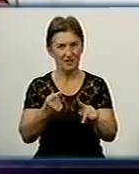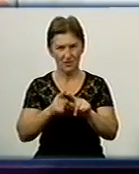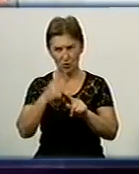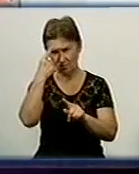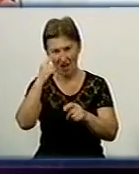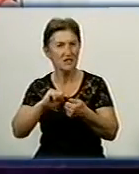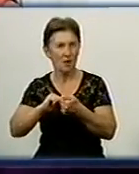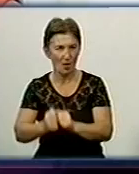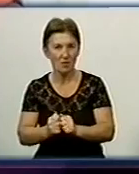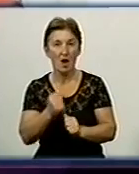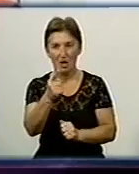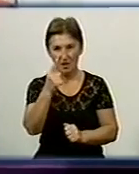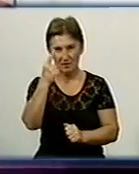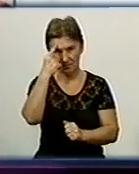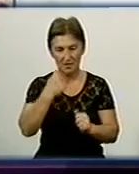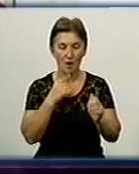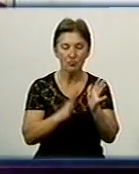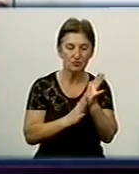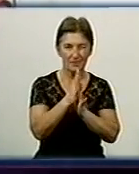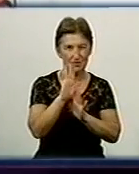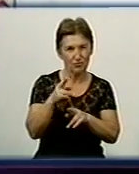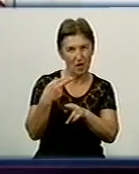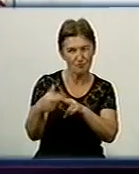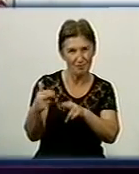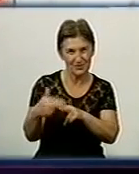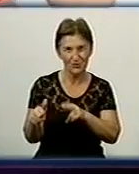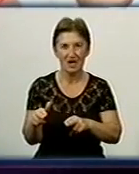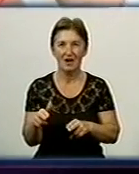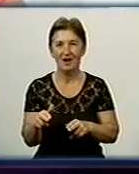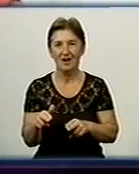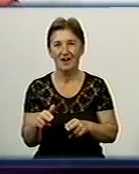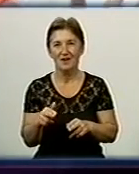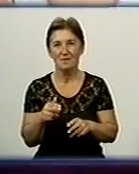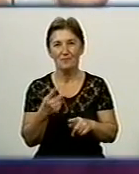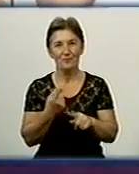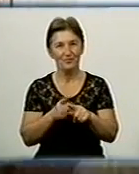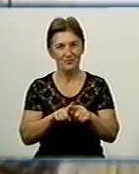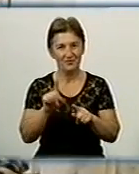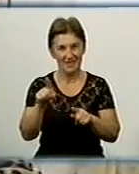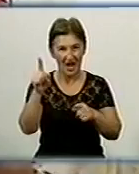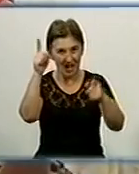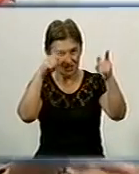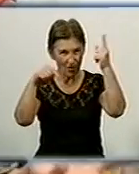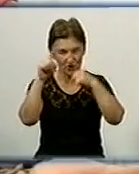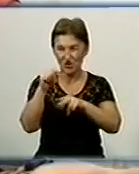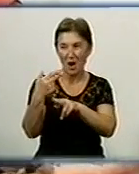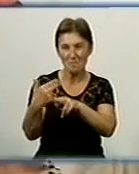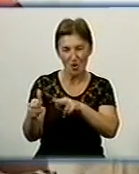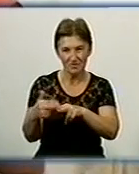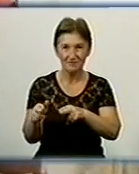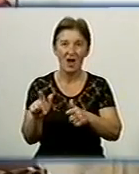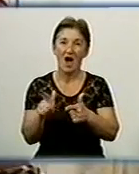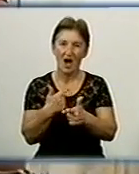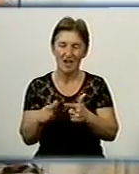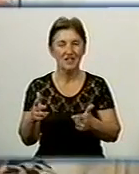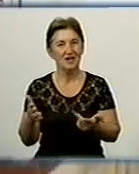думала, що коли я виросту, я їм помстюся. Це творча помста, але також гумор, тому що,